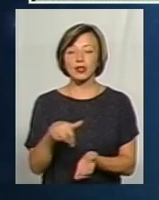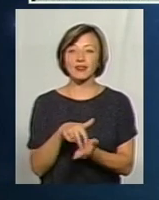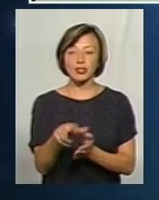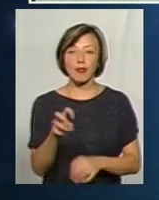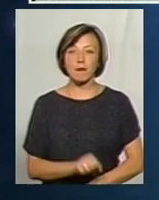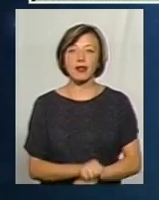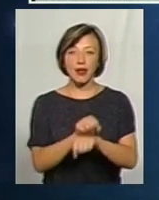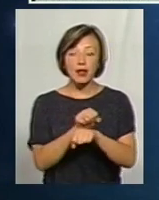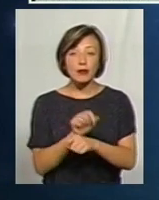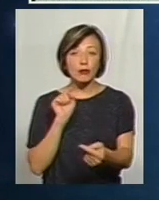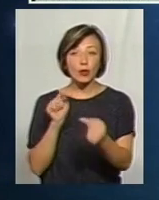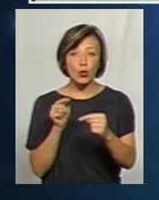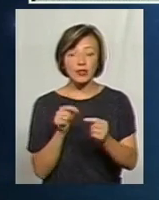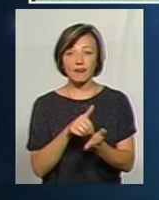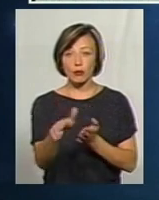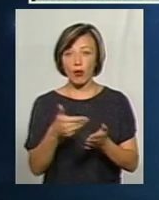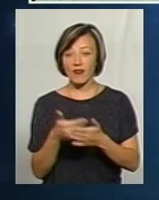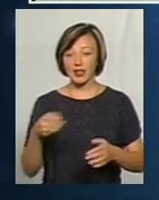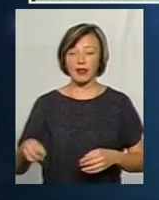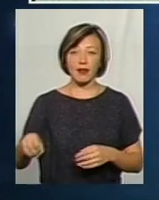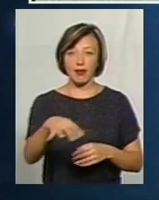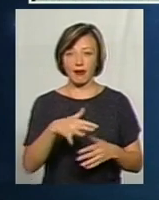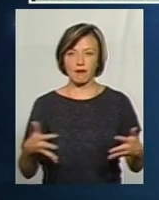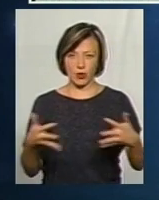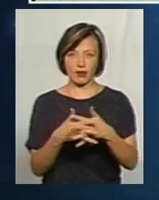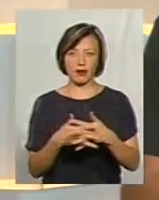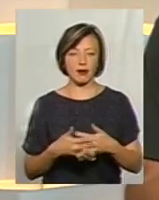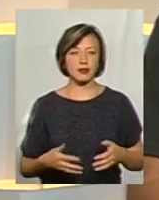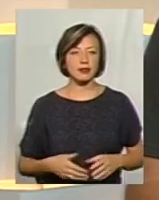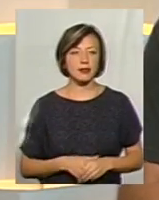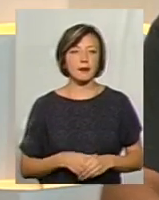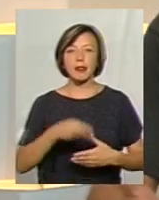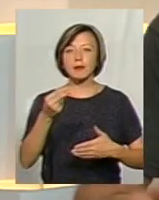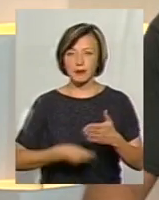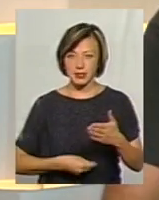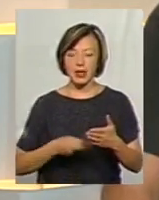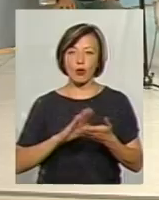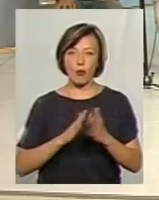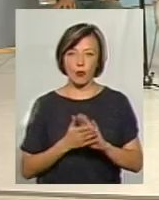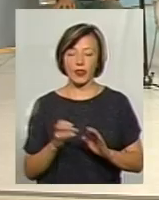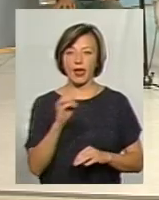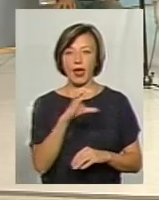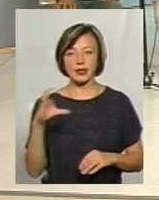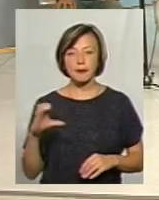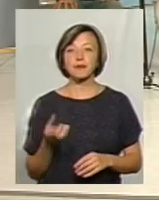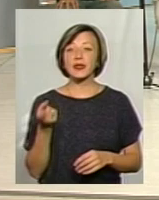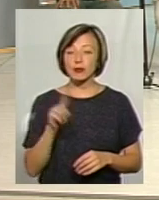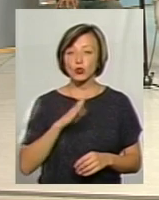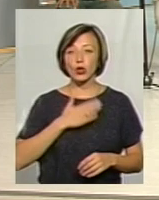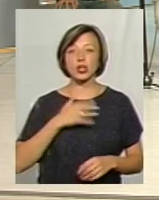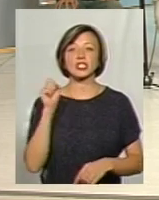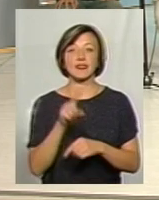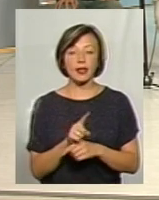на Майдан на знак протесту проти відмови... — Підписання в Європротест. — Так. Тому наша